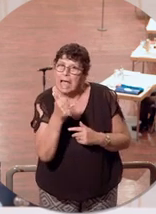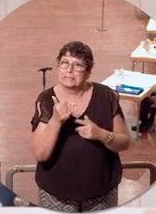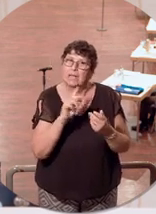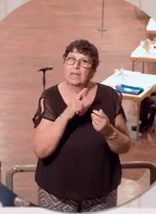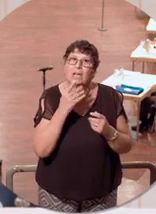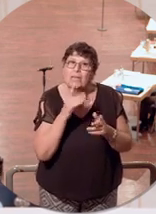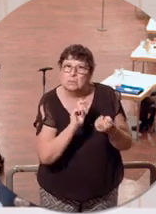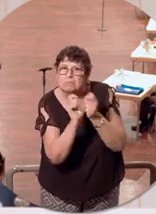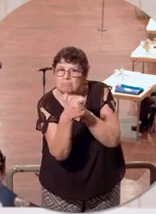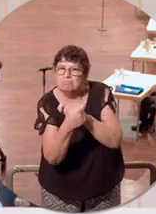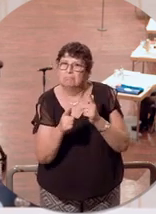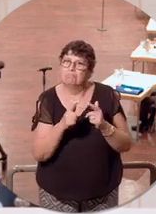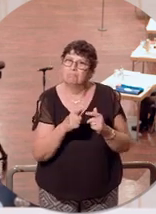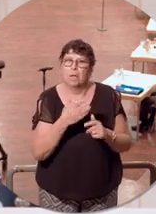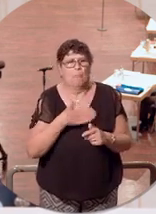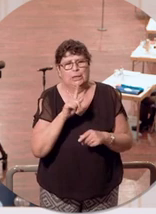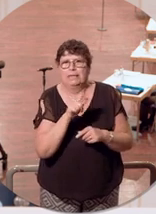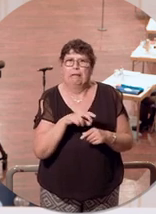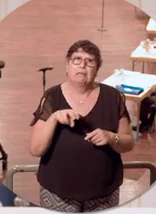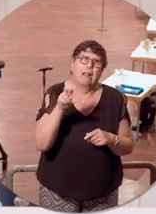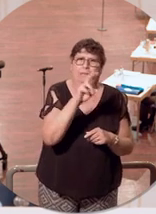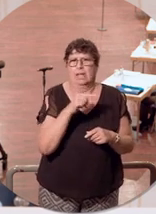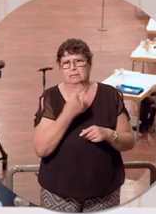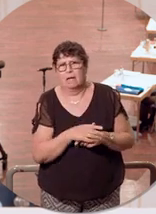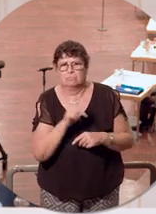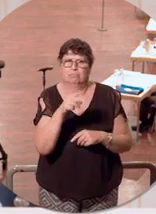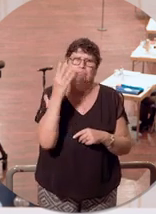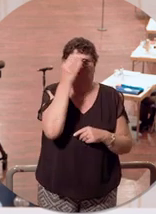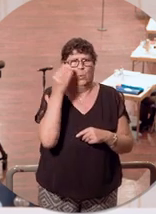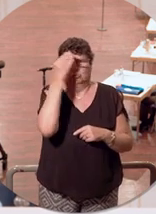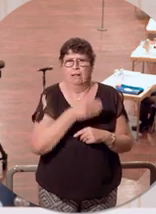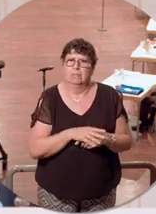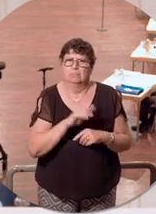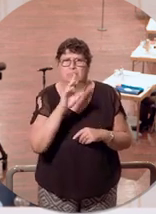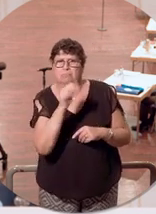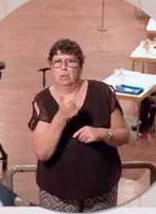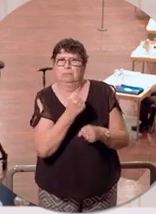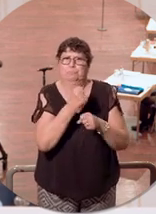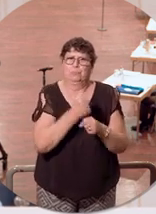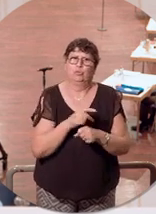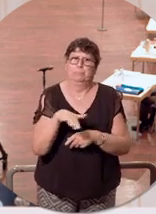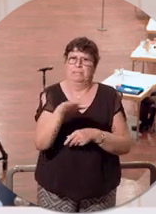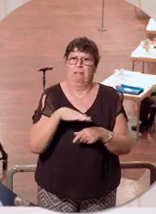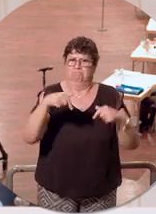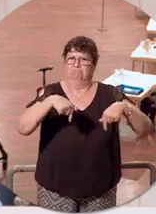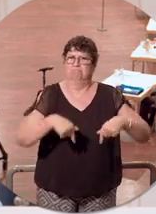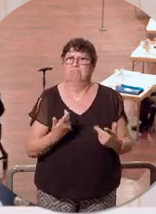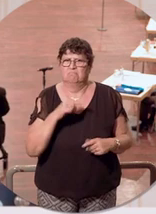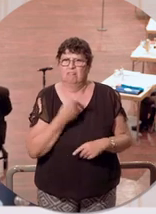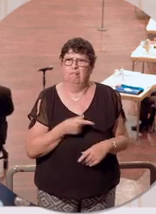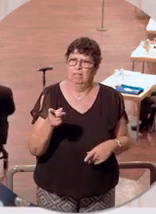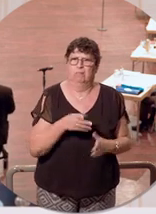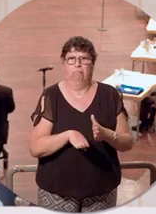mehr nach Ländern benennen. Also irgendwie so die Vorstellung, man kommt irgendwo hin und dann ist jemand aus einem gewissen Land und dann denkt man gleich, da